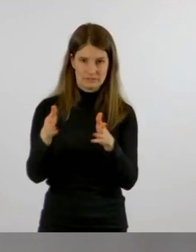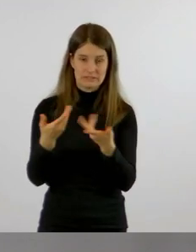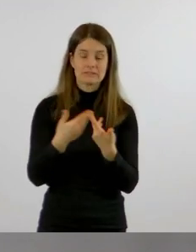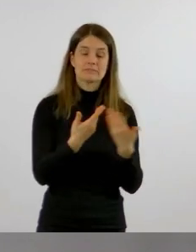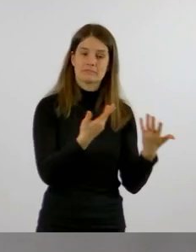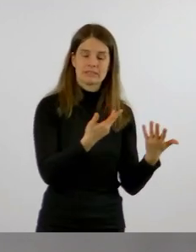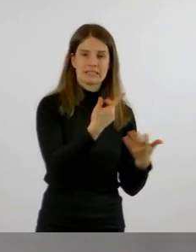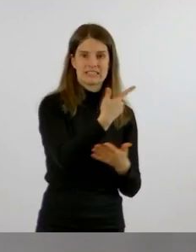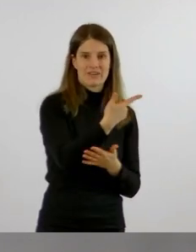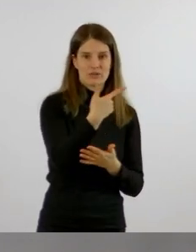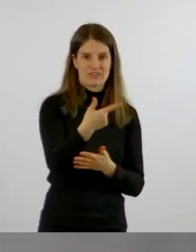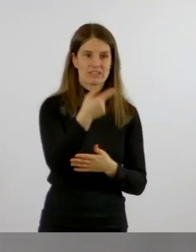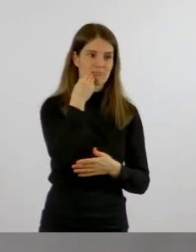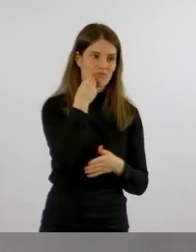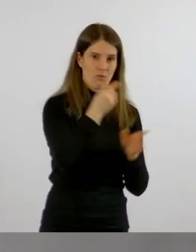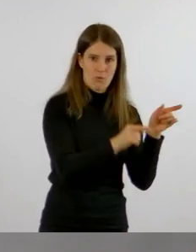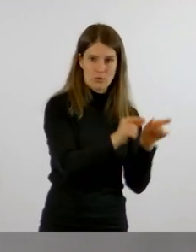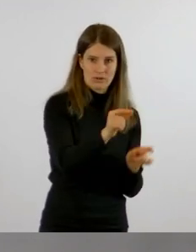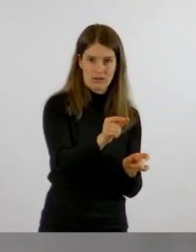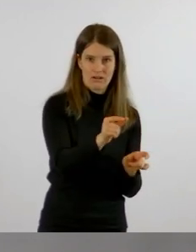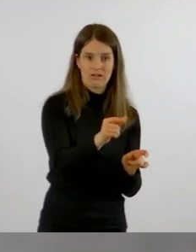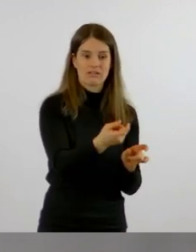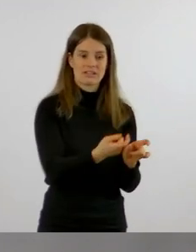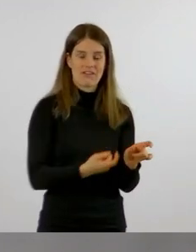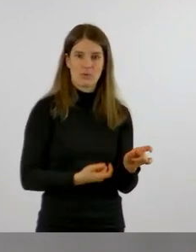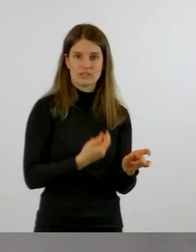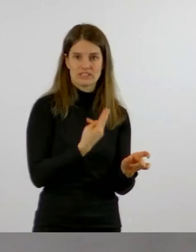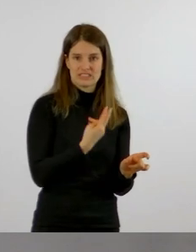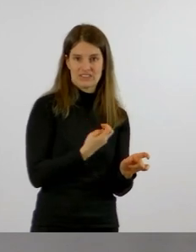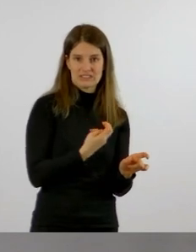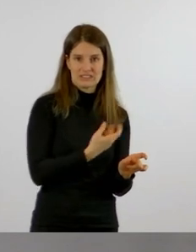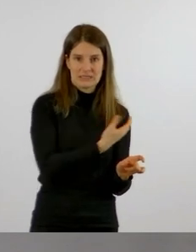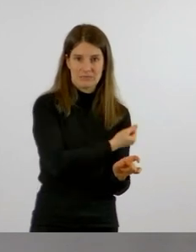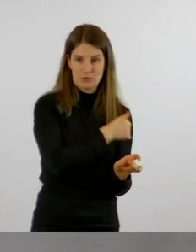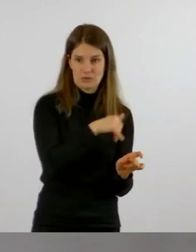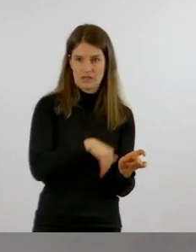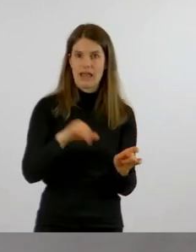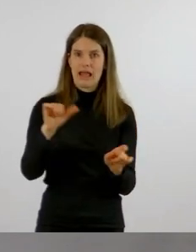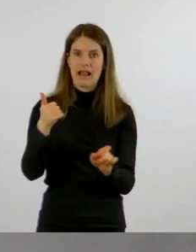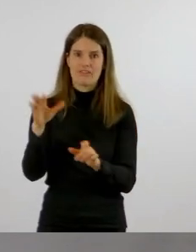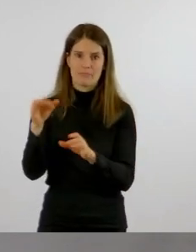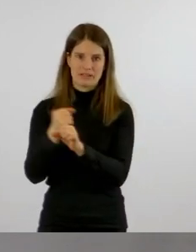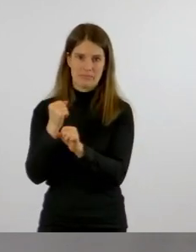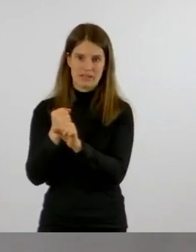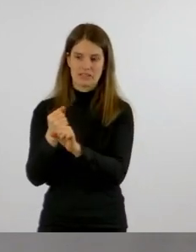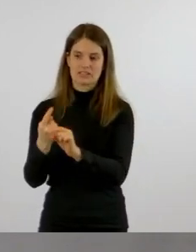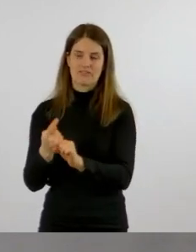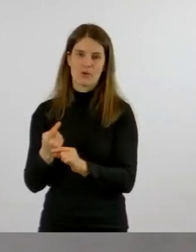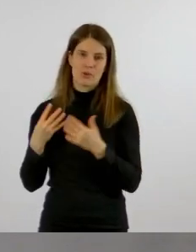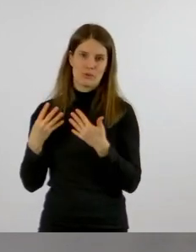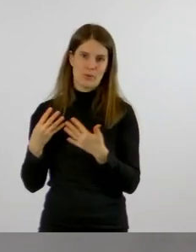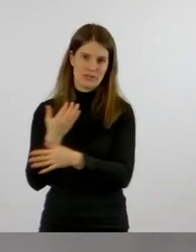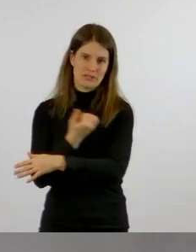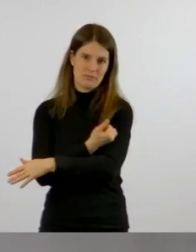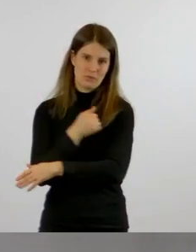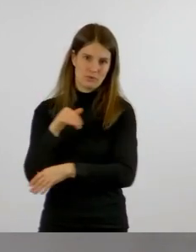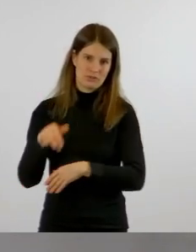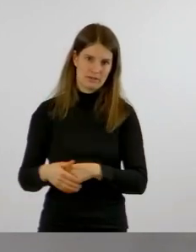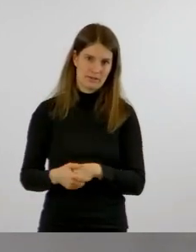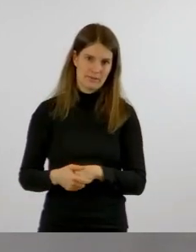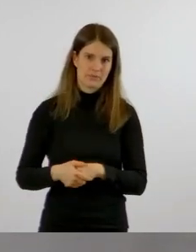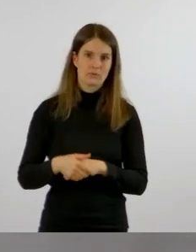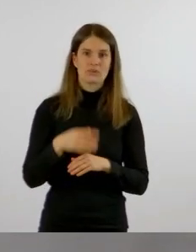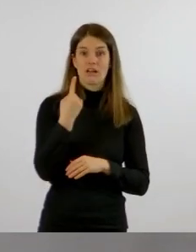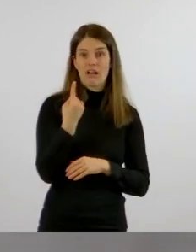22 Bewohner. Davon sind 20 geimpft, elf Mitarbeiter, von denen neun geimpft sind. Und ein